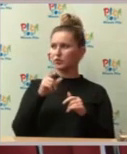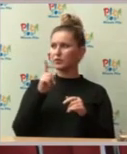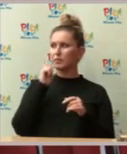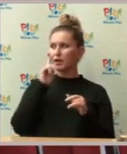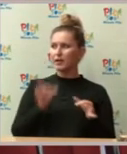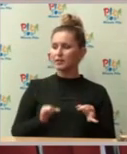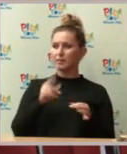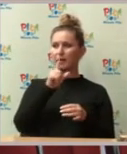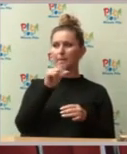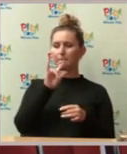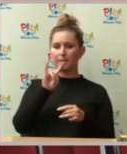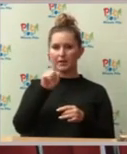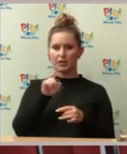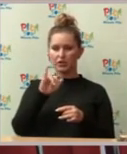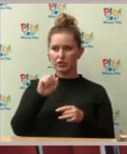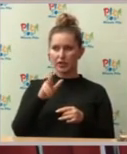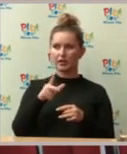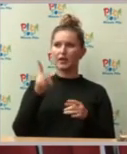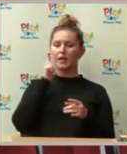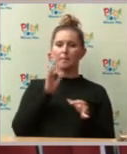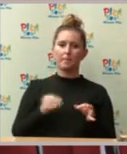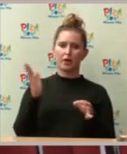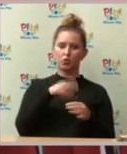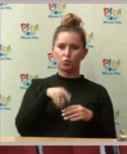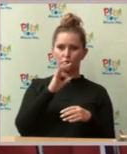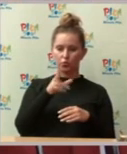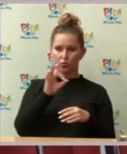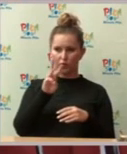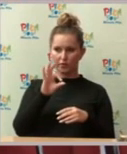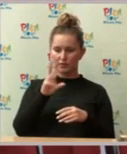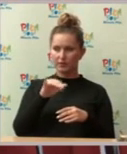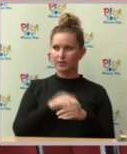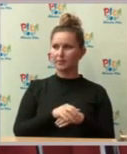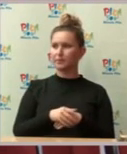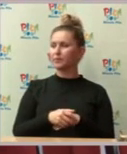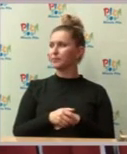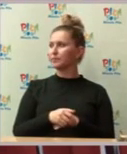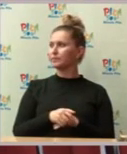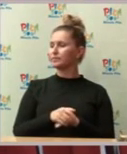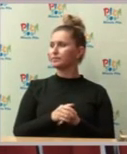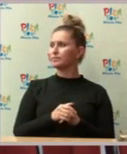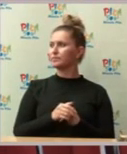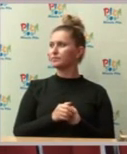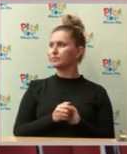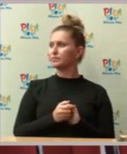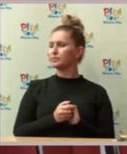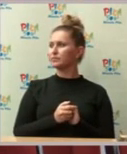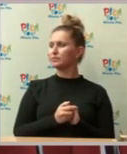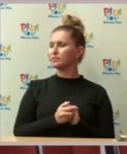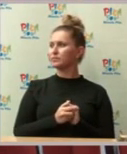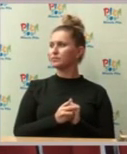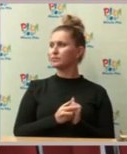pomoc i sugerowałem ze swojej strony rozwiązania administracyjne, które dopuszcza konstytucja.